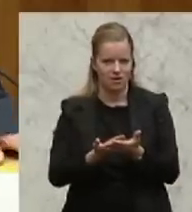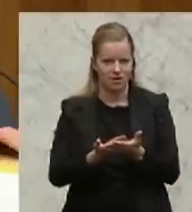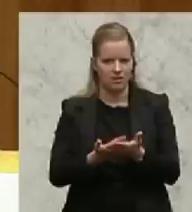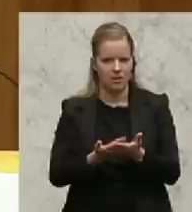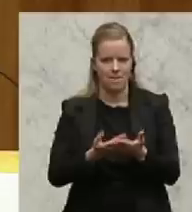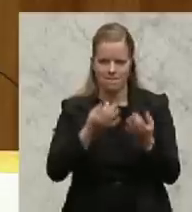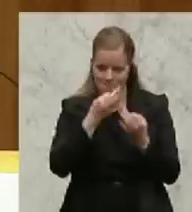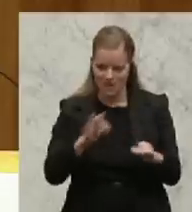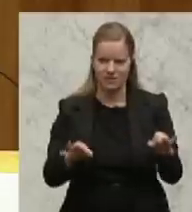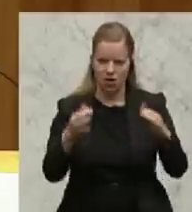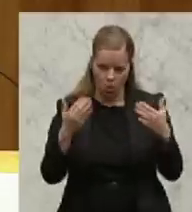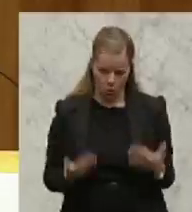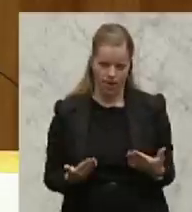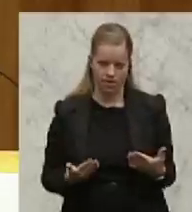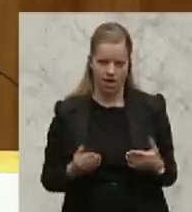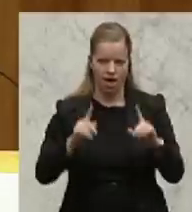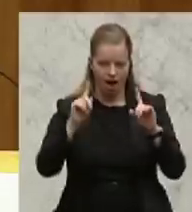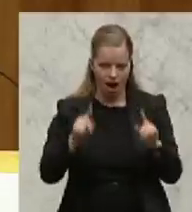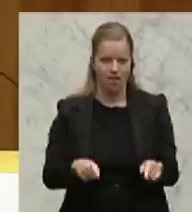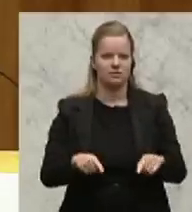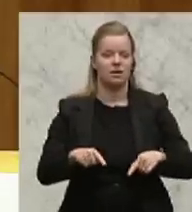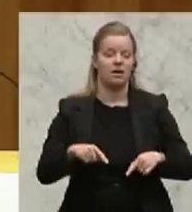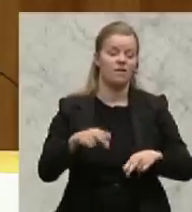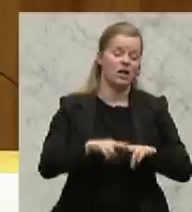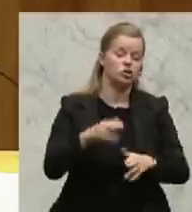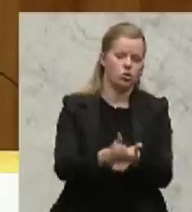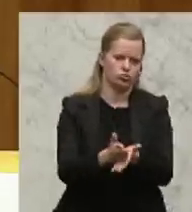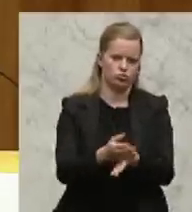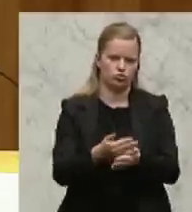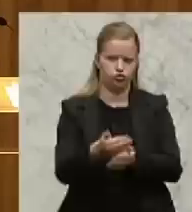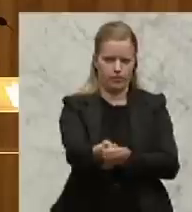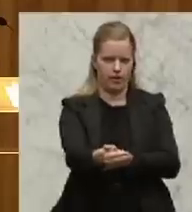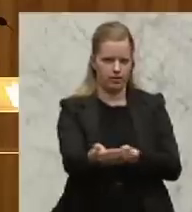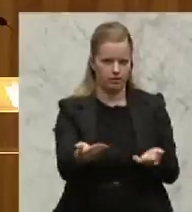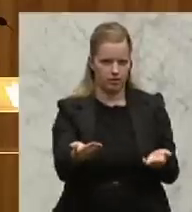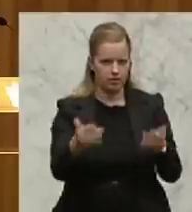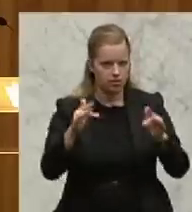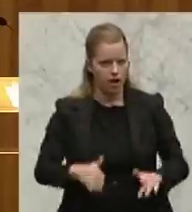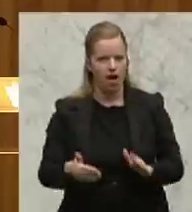als dann, wenn es zu spät ist, die notwendigen Schritte